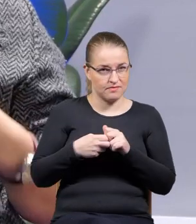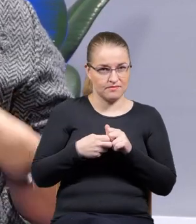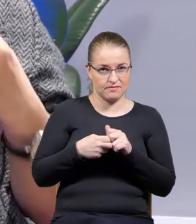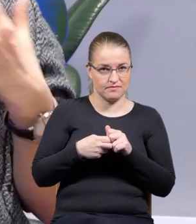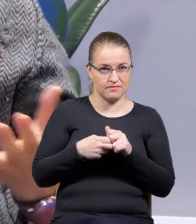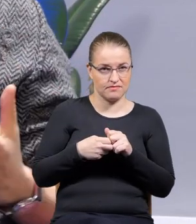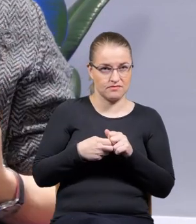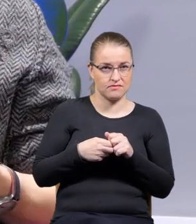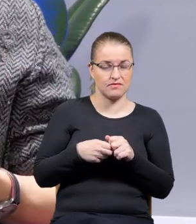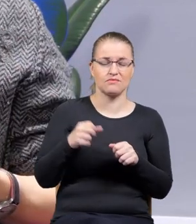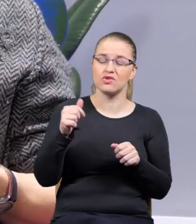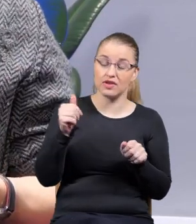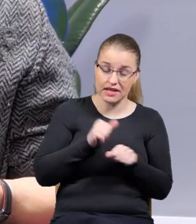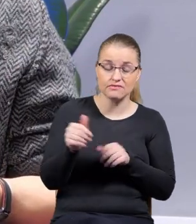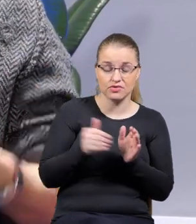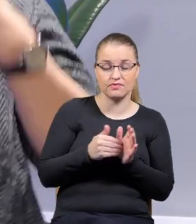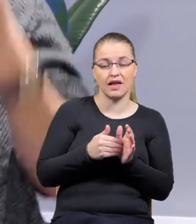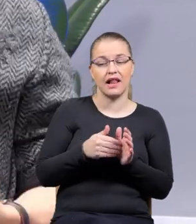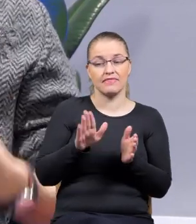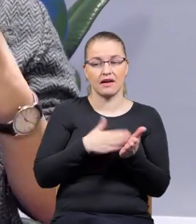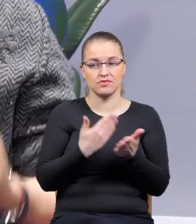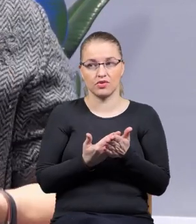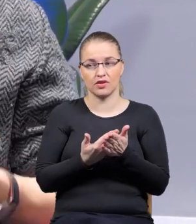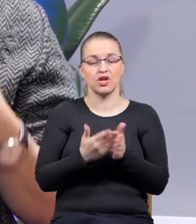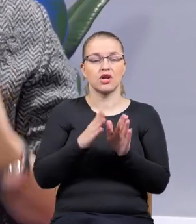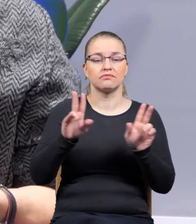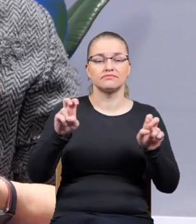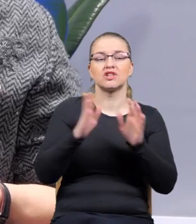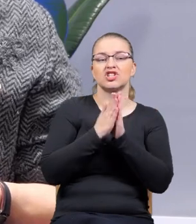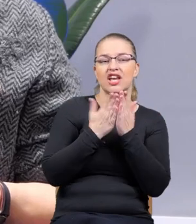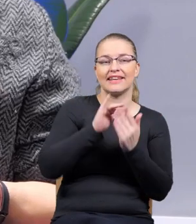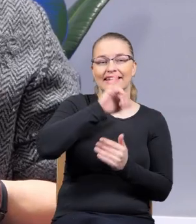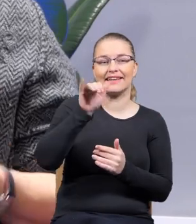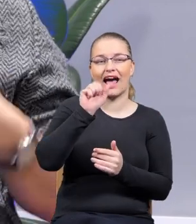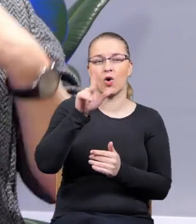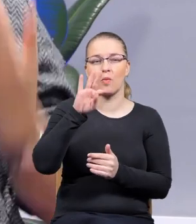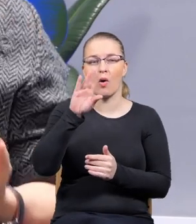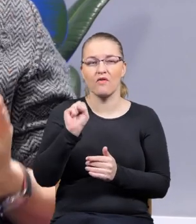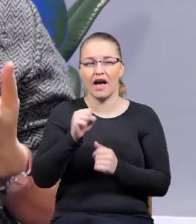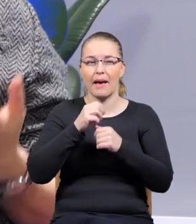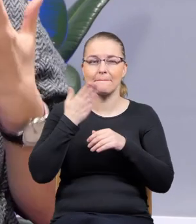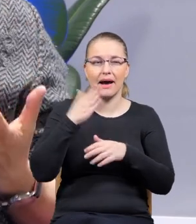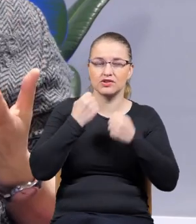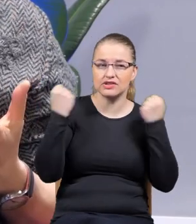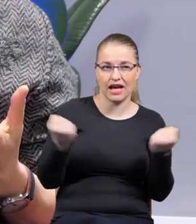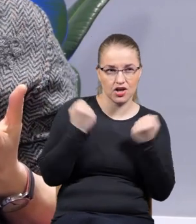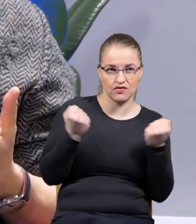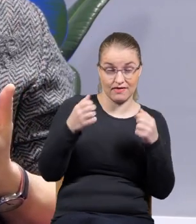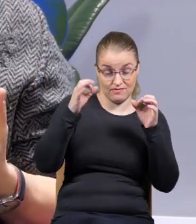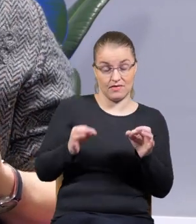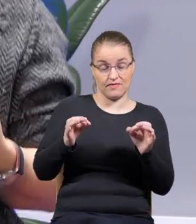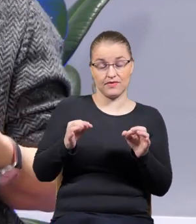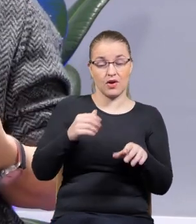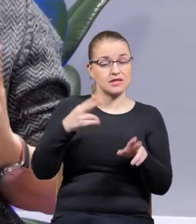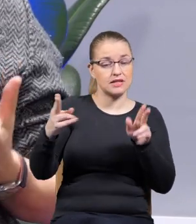księgi jakubowe są książką, która jest głęboko zaangażowana we współczesność, rezonuje z tym, co się teraz dzieje.